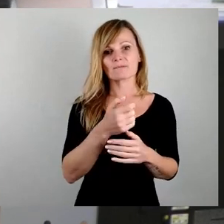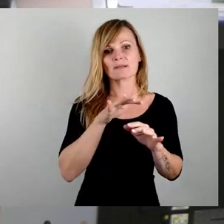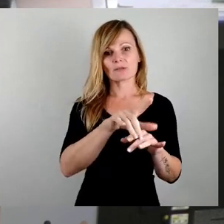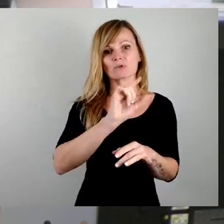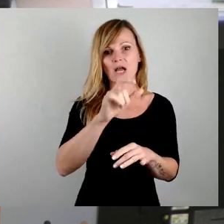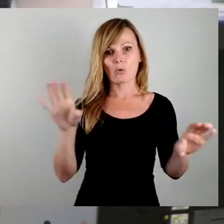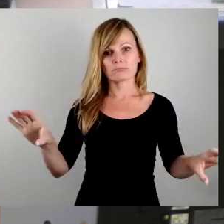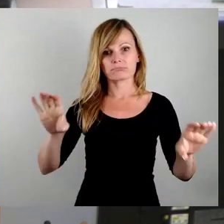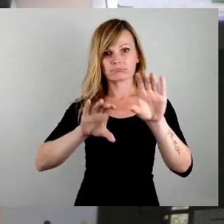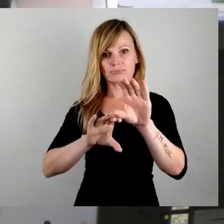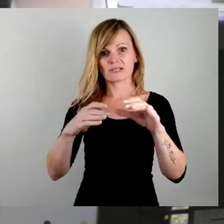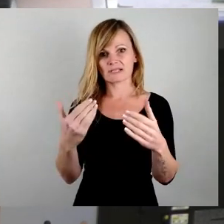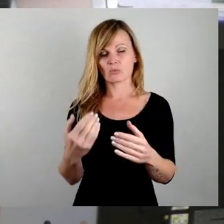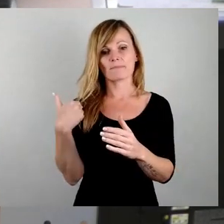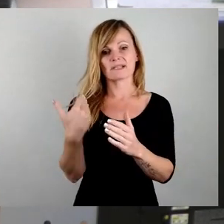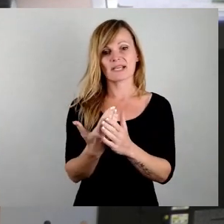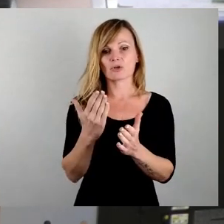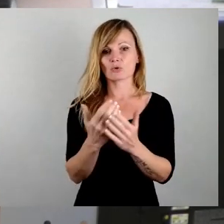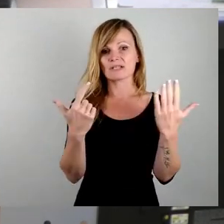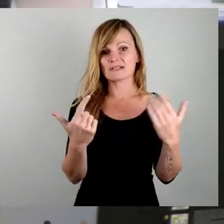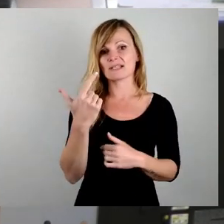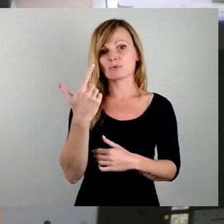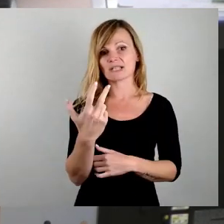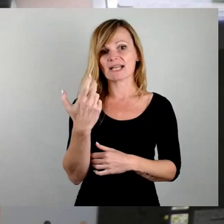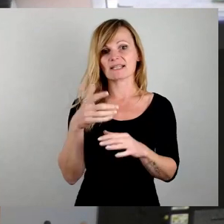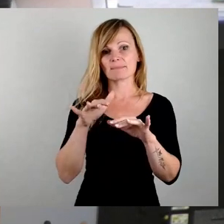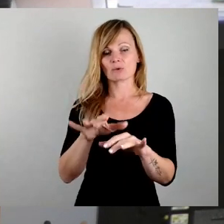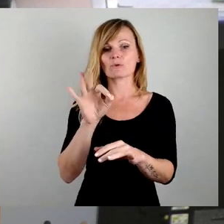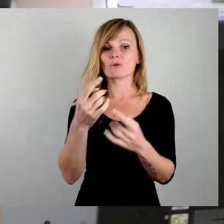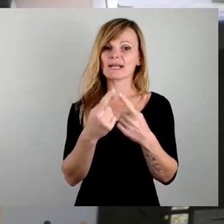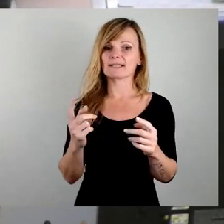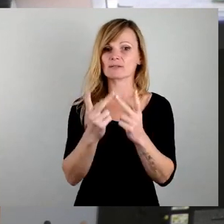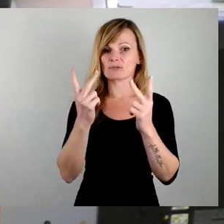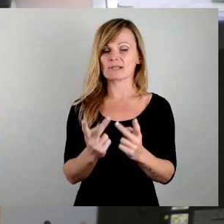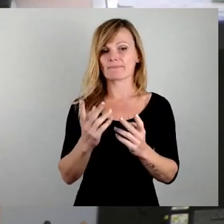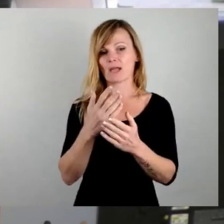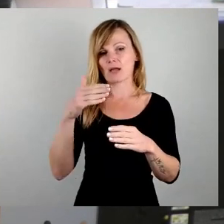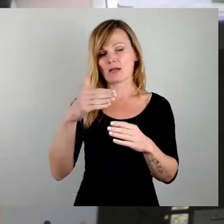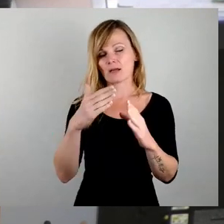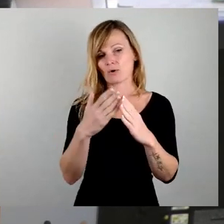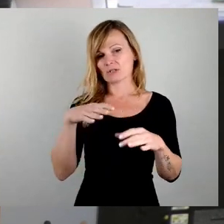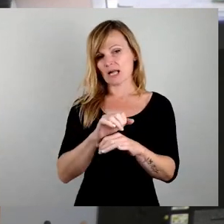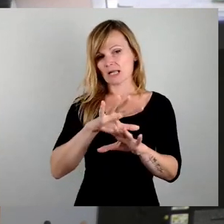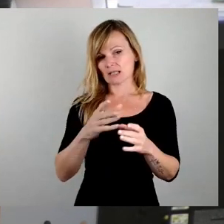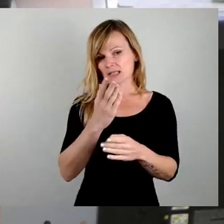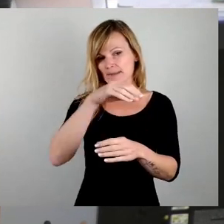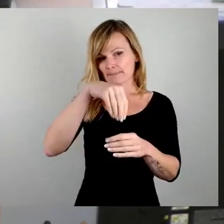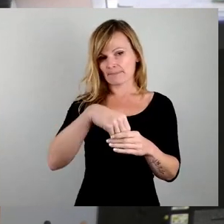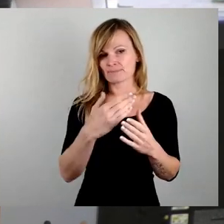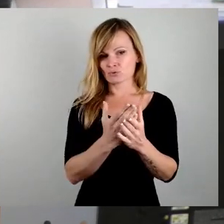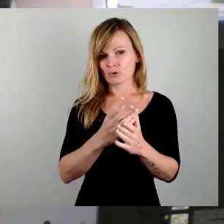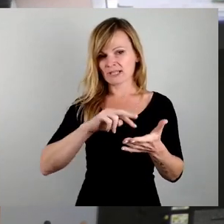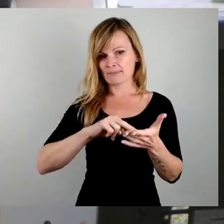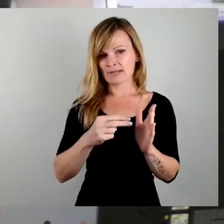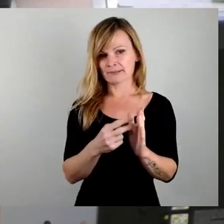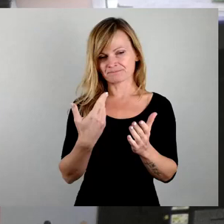Bisher waren schon 37 Millionen für ein anderes Konzept im Haushalt eingeplant. Das ist jetzt also nicht eine per se Überraschung. Irritierend ist dennoch so ein bisschen, dass